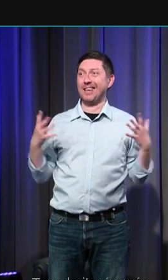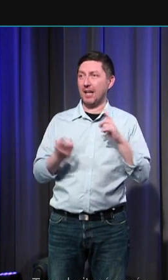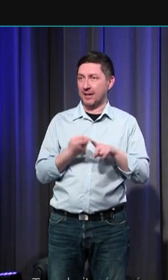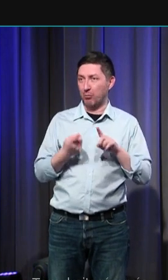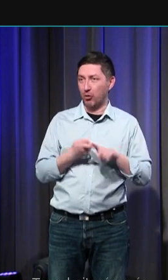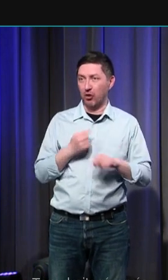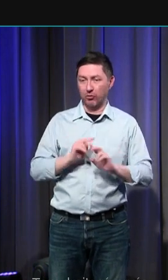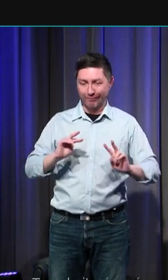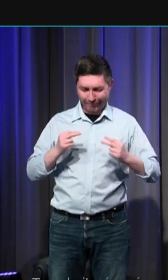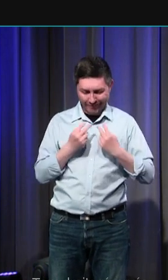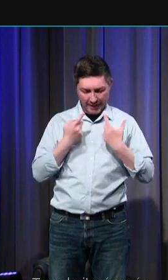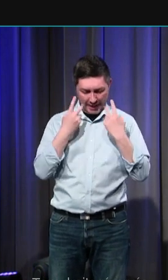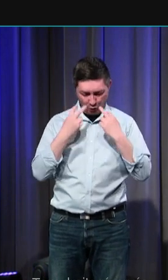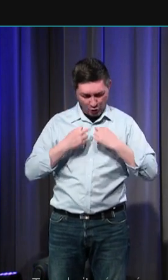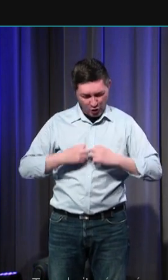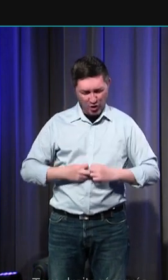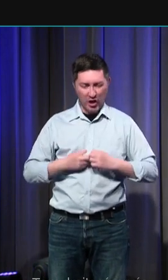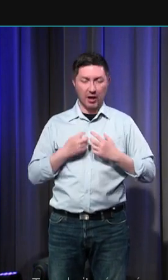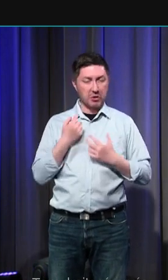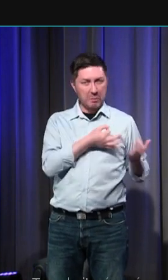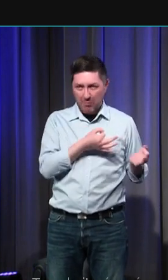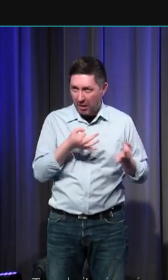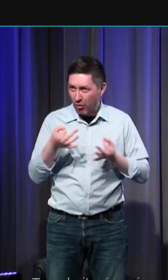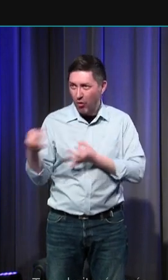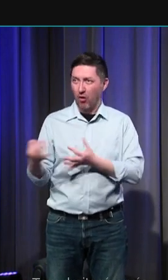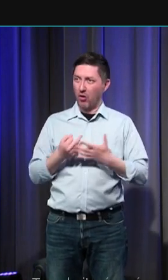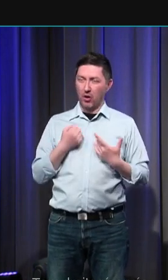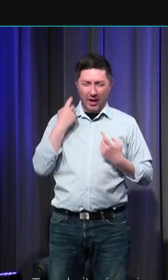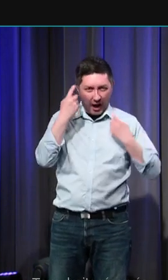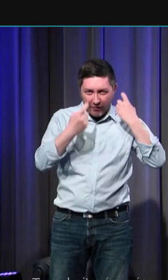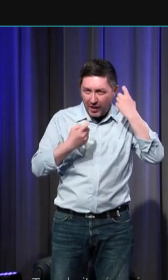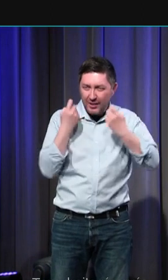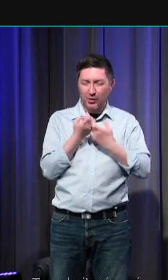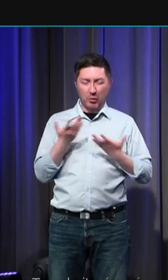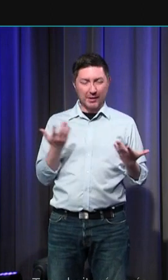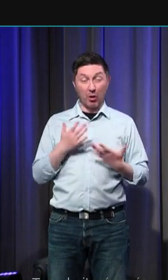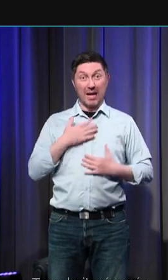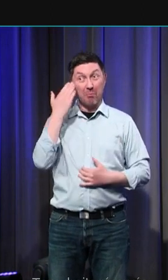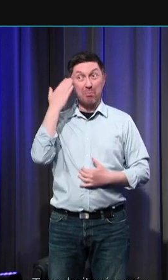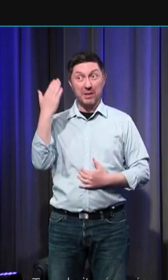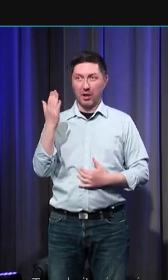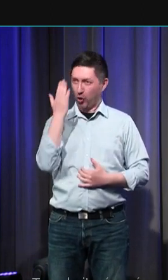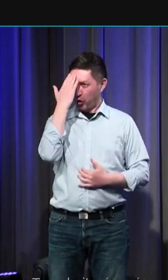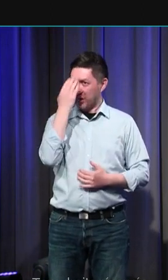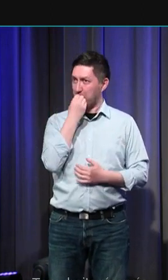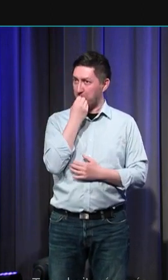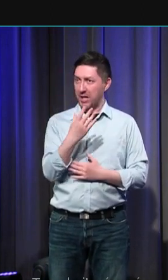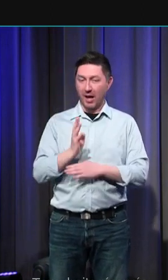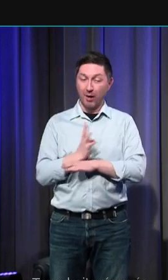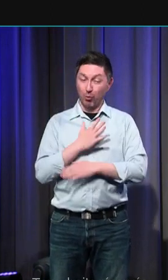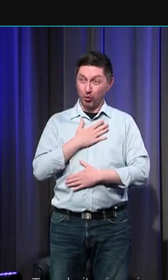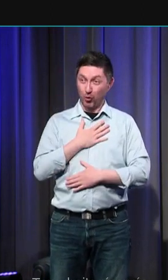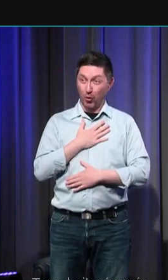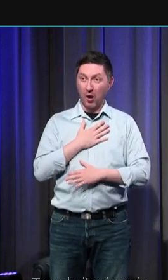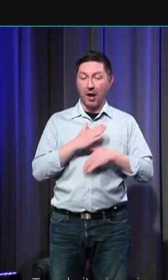'auto-examen quasi permanente.'est précisément parce que, si je connais mes émotions, je connaîtrais mes